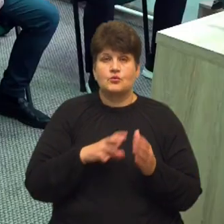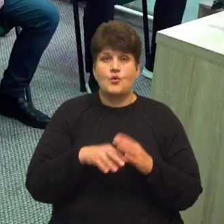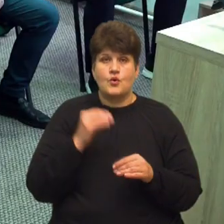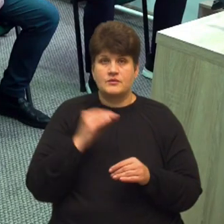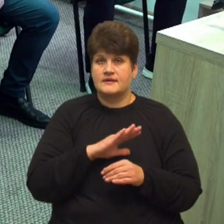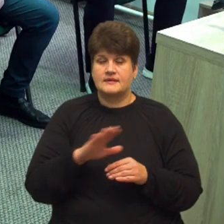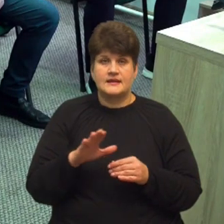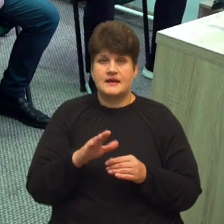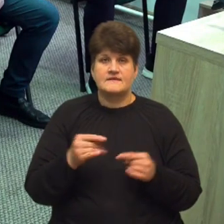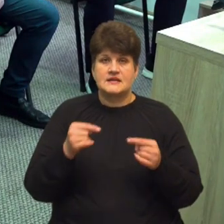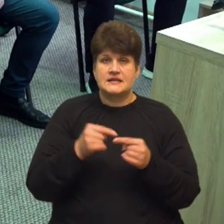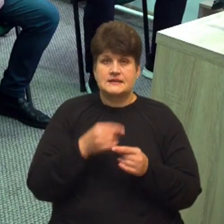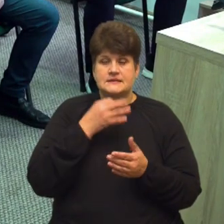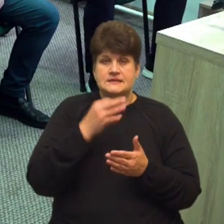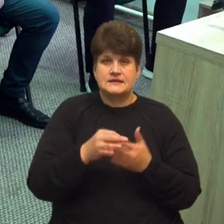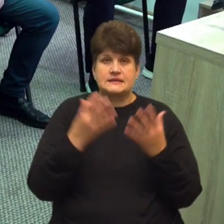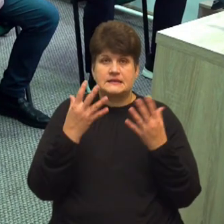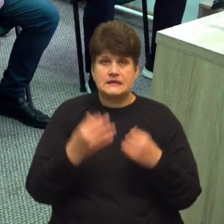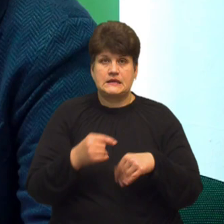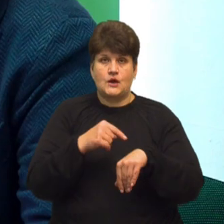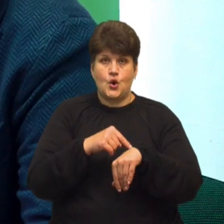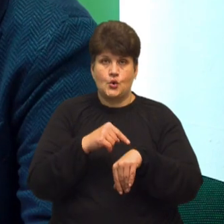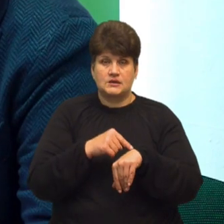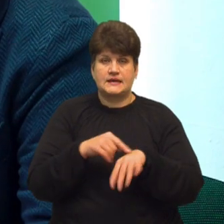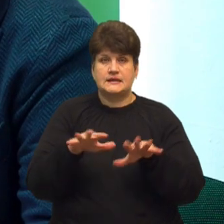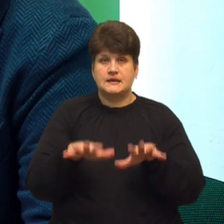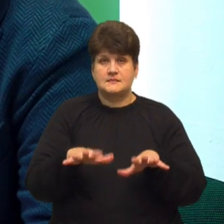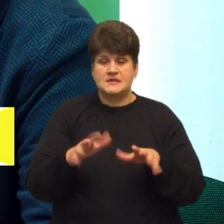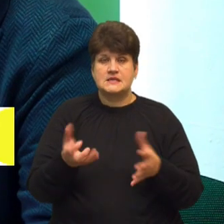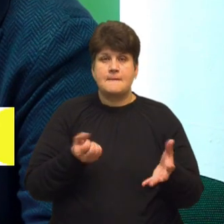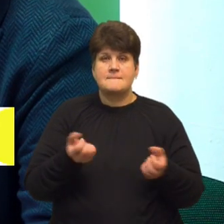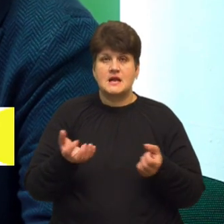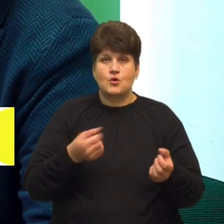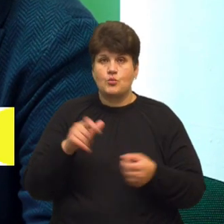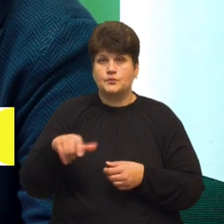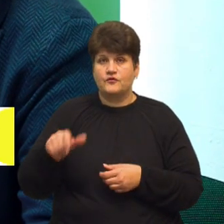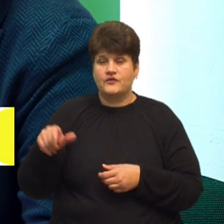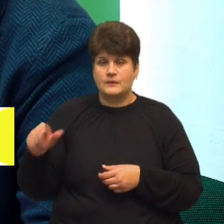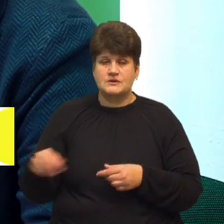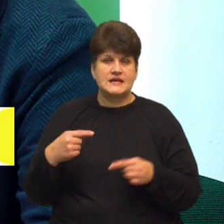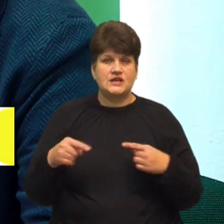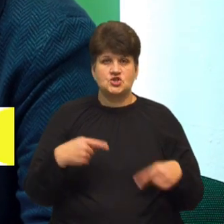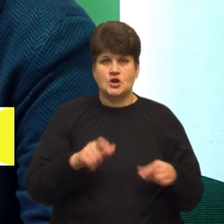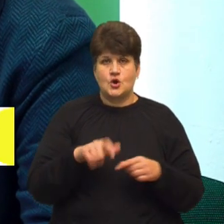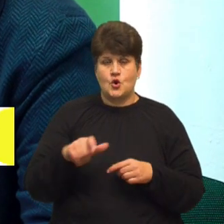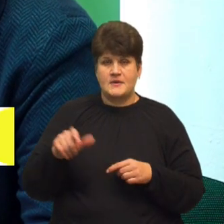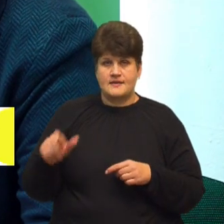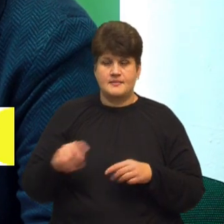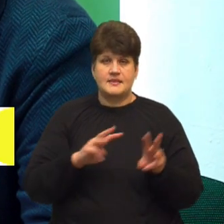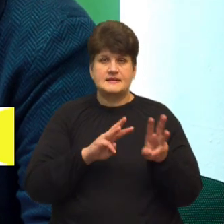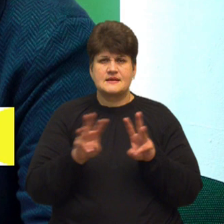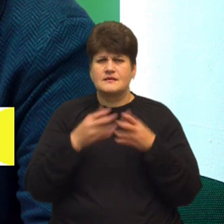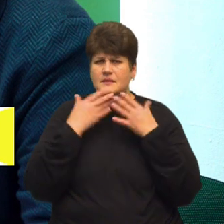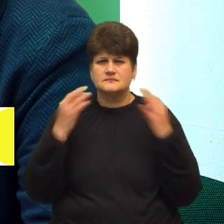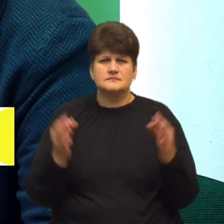визначив та не оприлюднів дні, години та місце прийому виборців інших громадян. На сайті немає